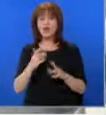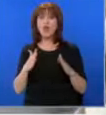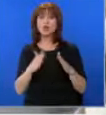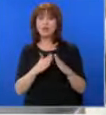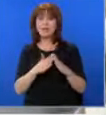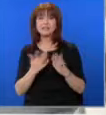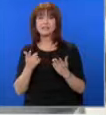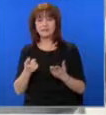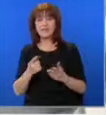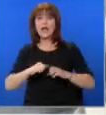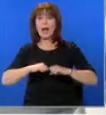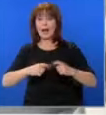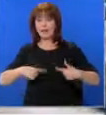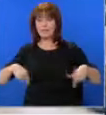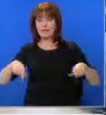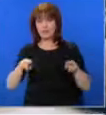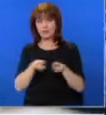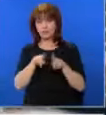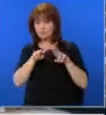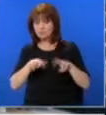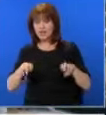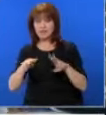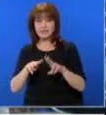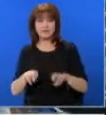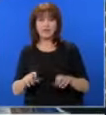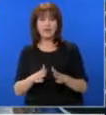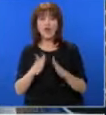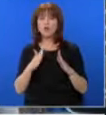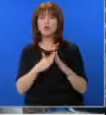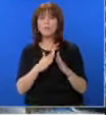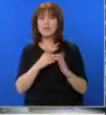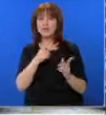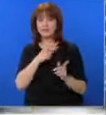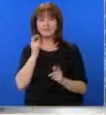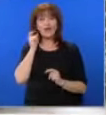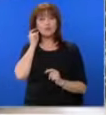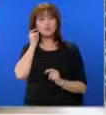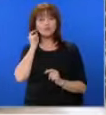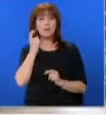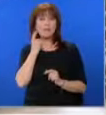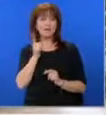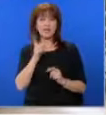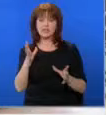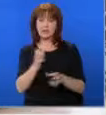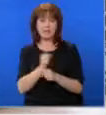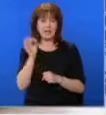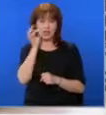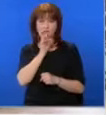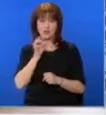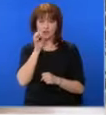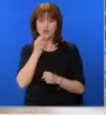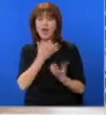кабинета на Банкова също са претърсени. В дома на госпожа Банкова не беше намерено нищо. Бяха изети